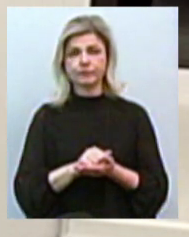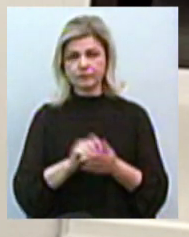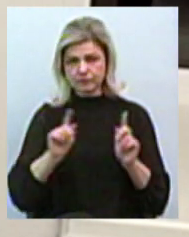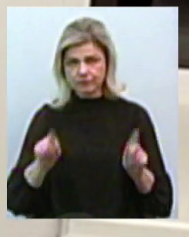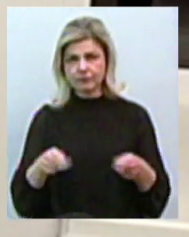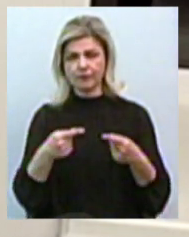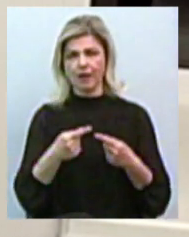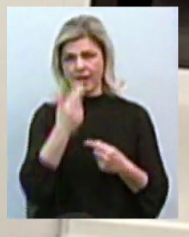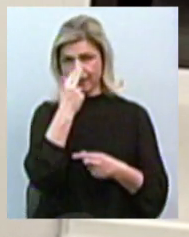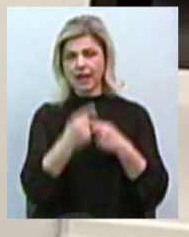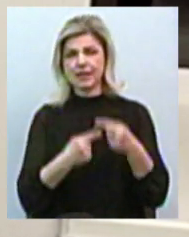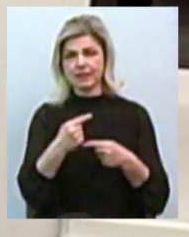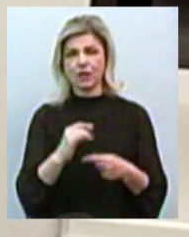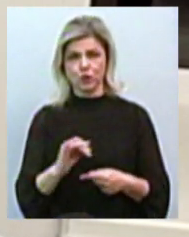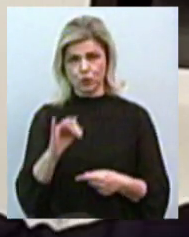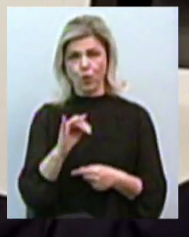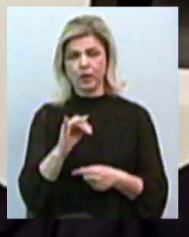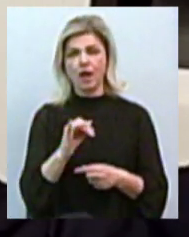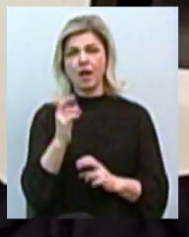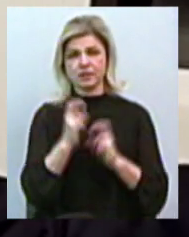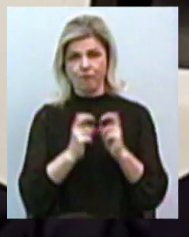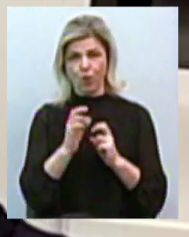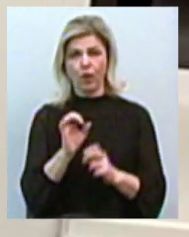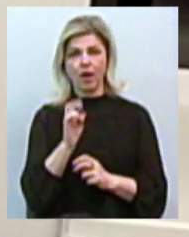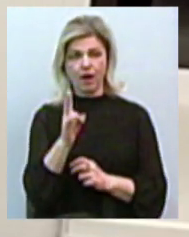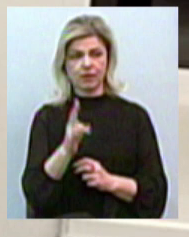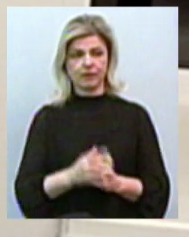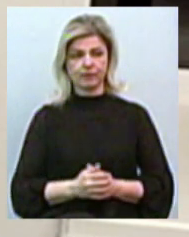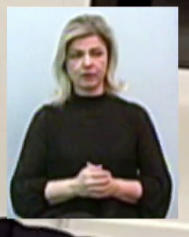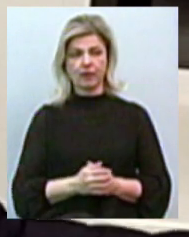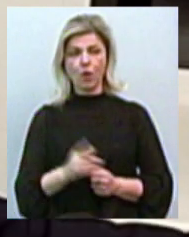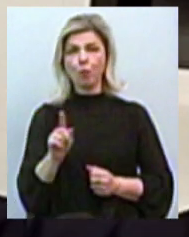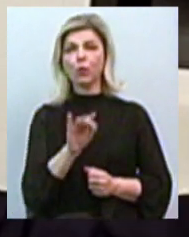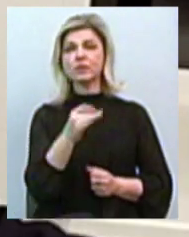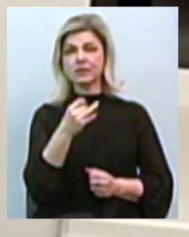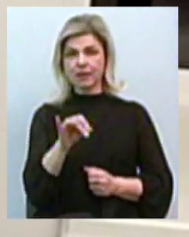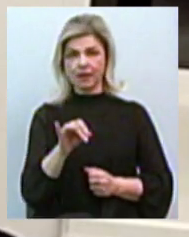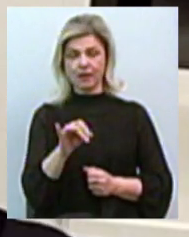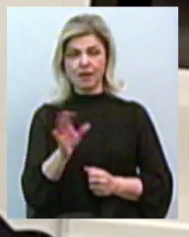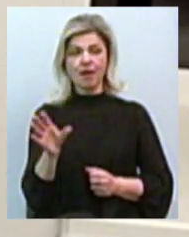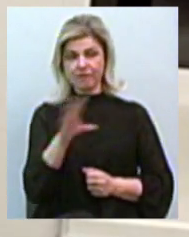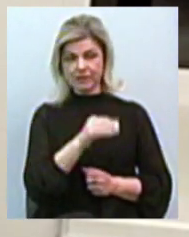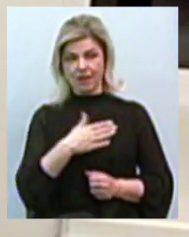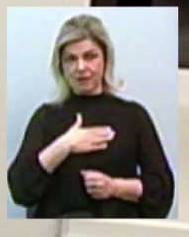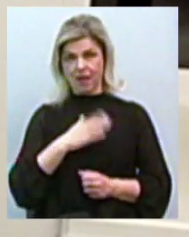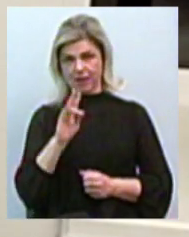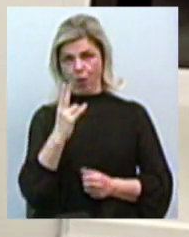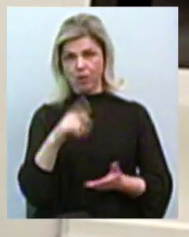традиція, це історія. Ви прийдіть, ну, є музеї. Це наш Миколаїв.